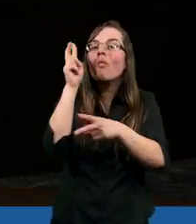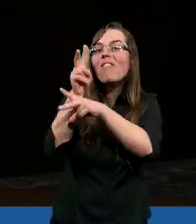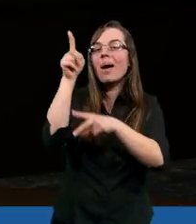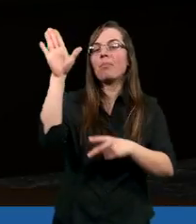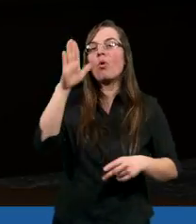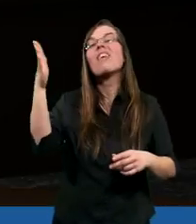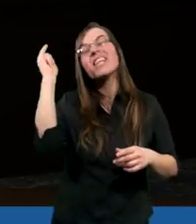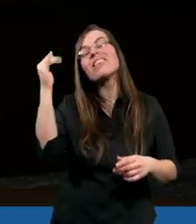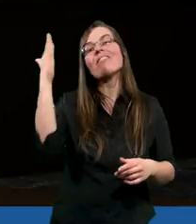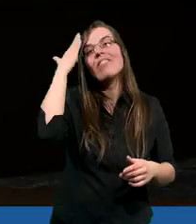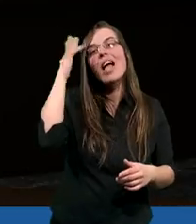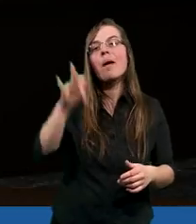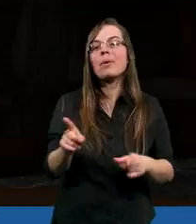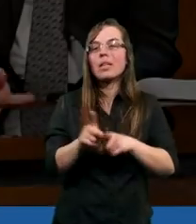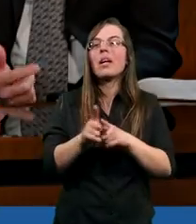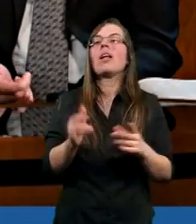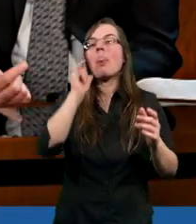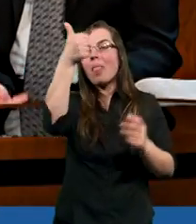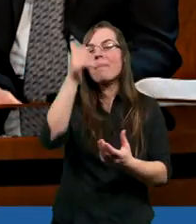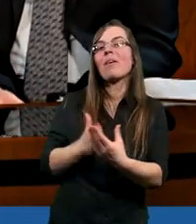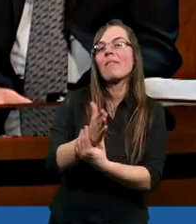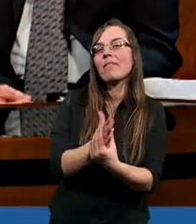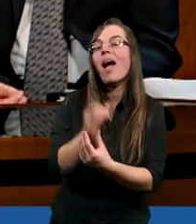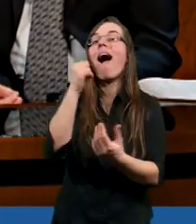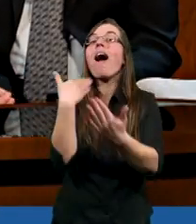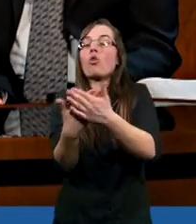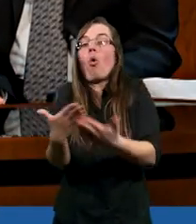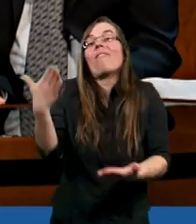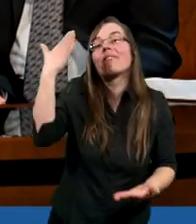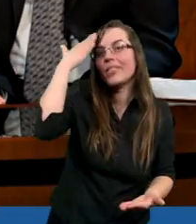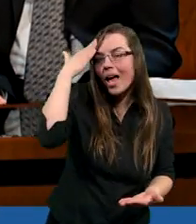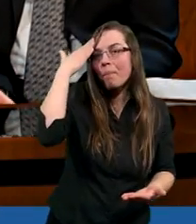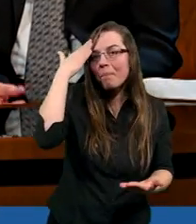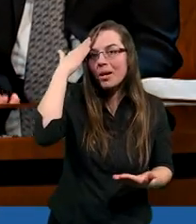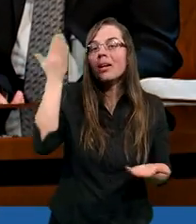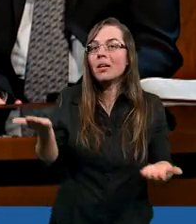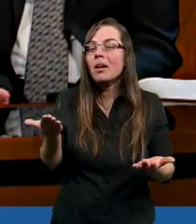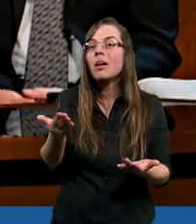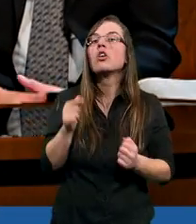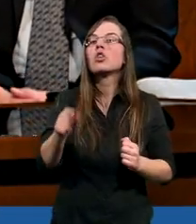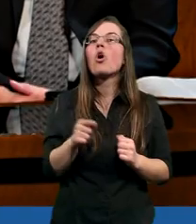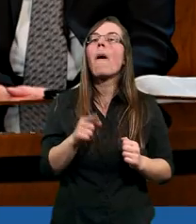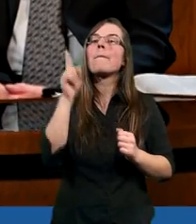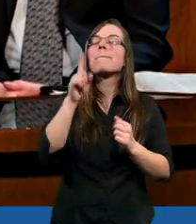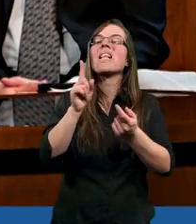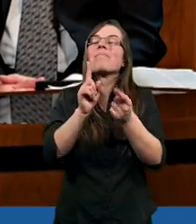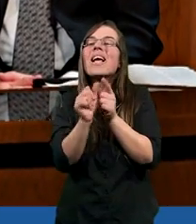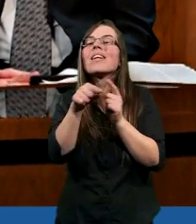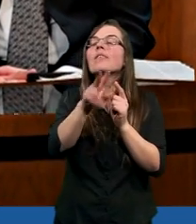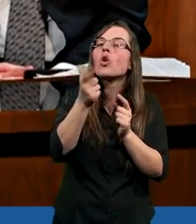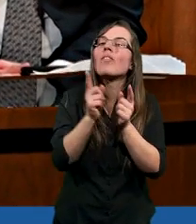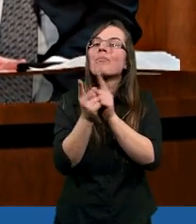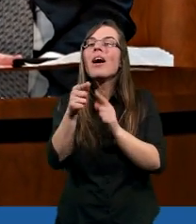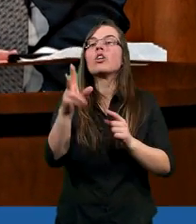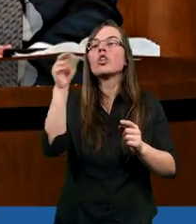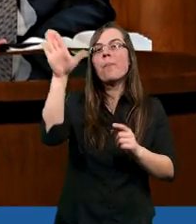a później, gdy już wiemy. Najpierw wiara, a skoro już wiemy, prawda, i tam jest wzmianka o tym,